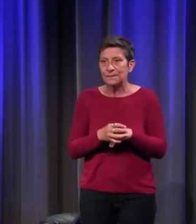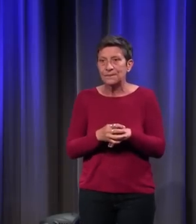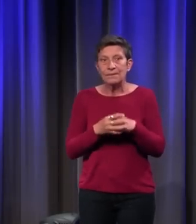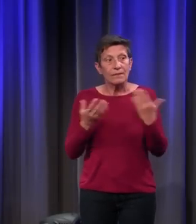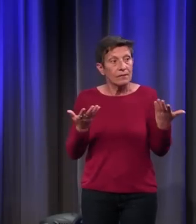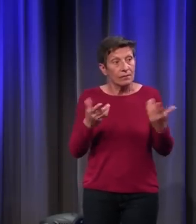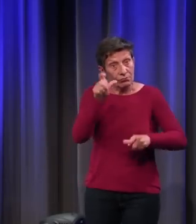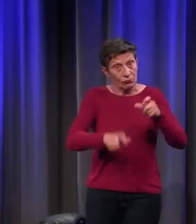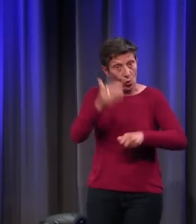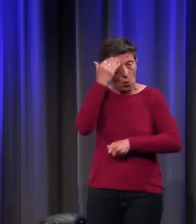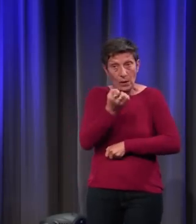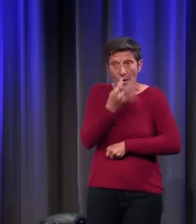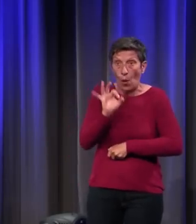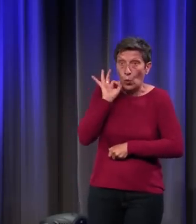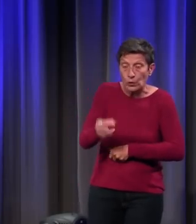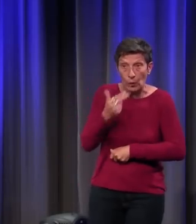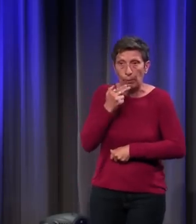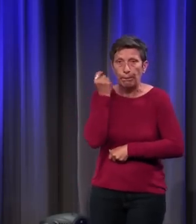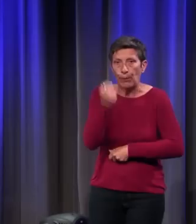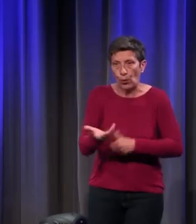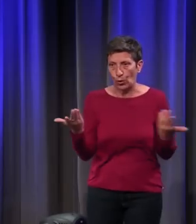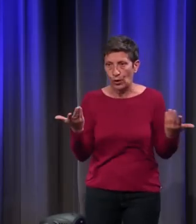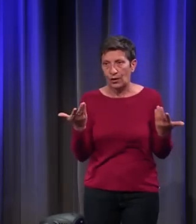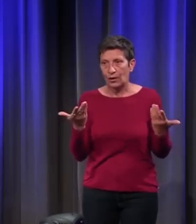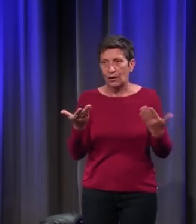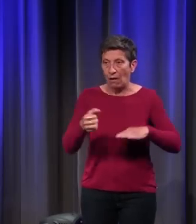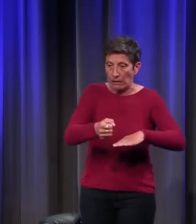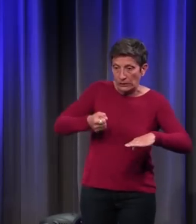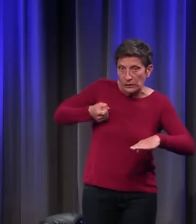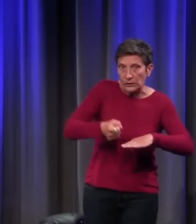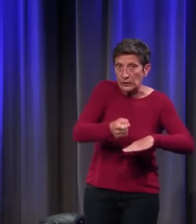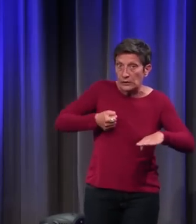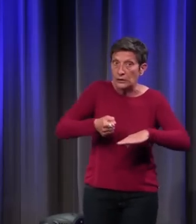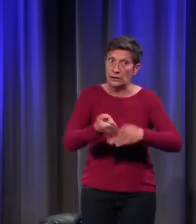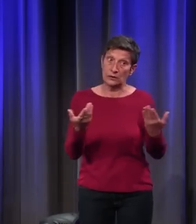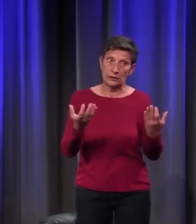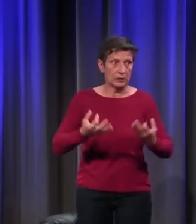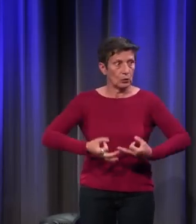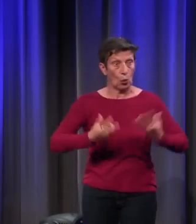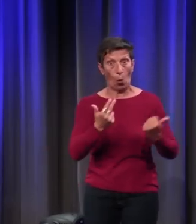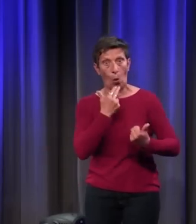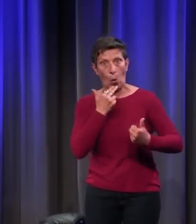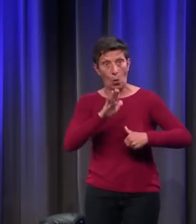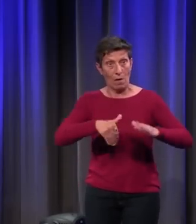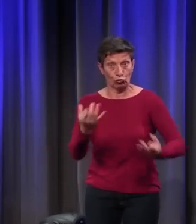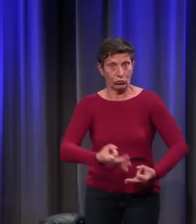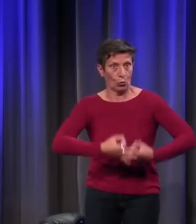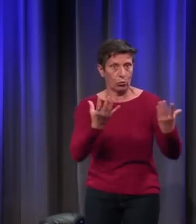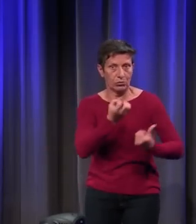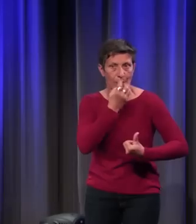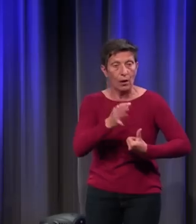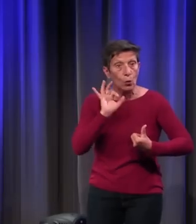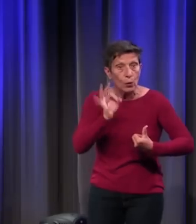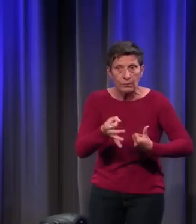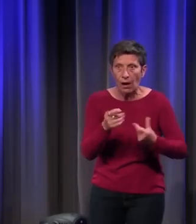mais dont on se sert extrêmement peu. Elle est d'abord trop efficace, et ensuite, elle utilise le temps